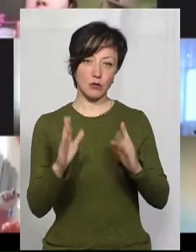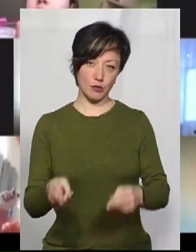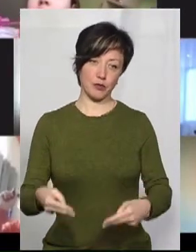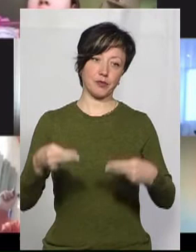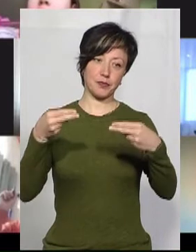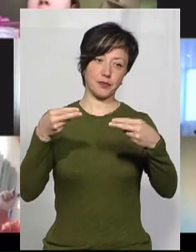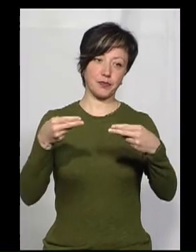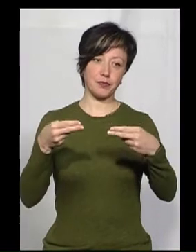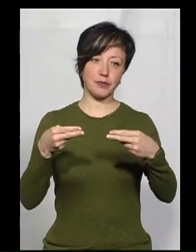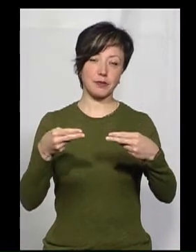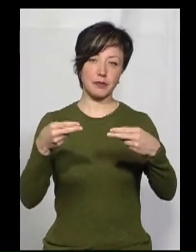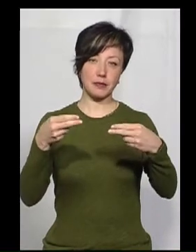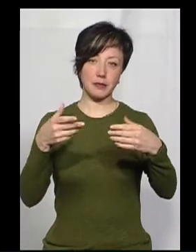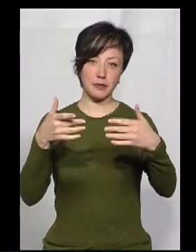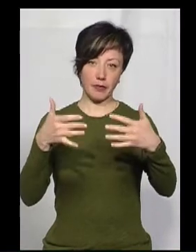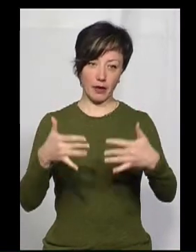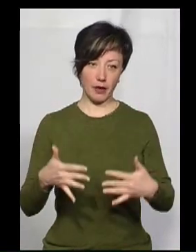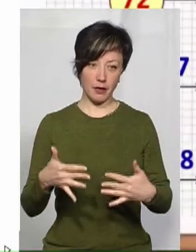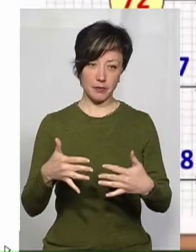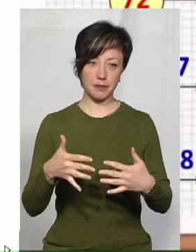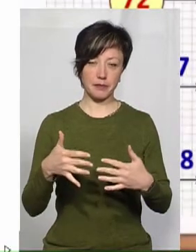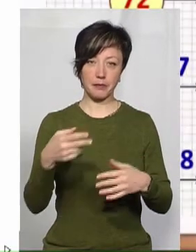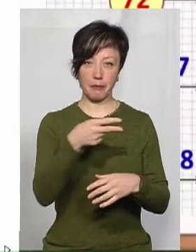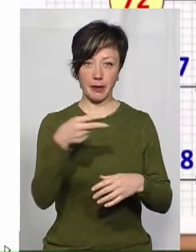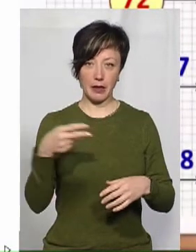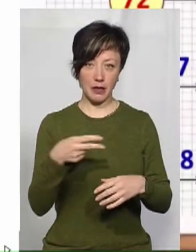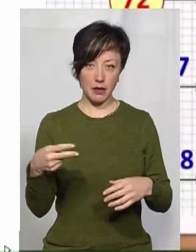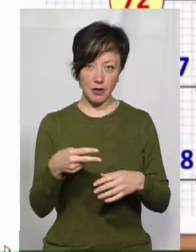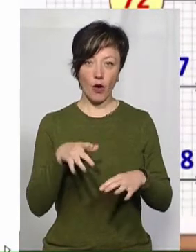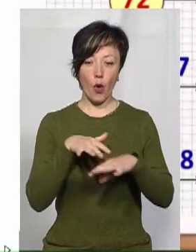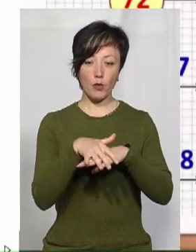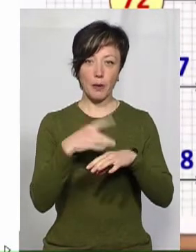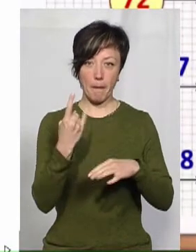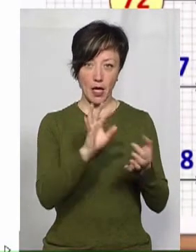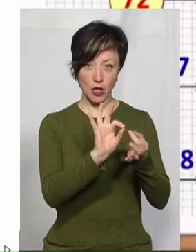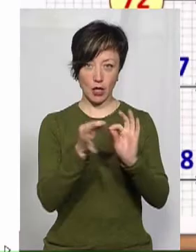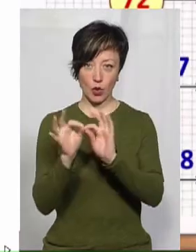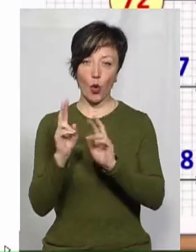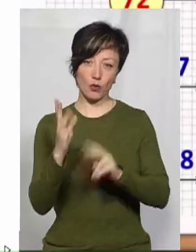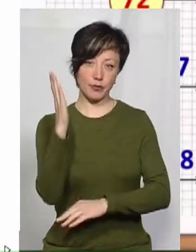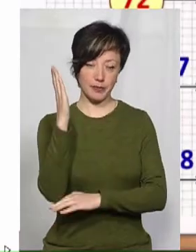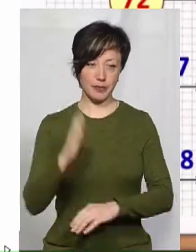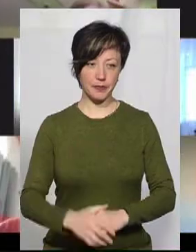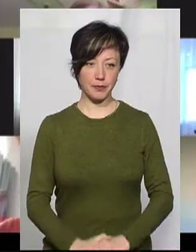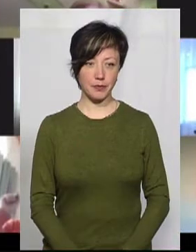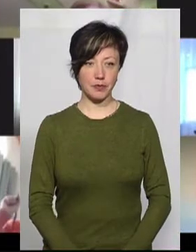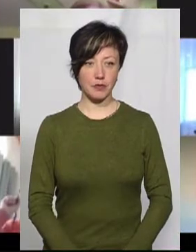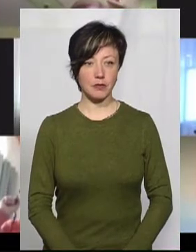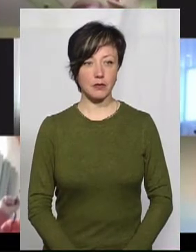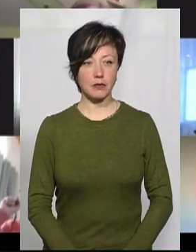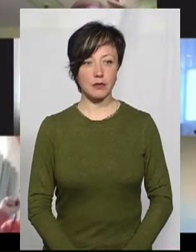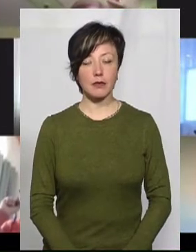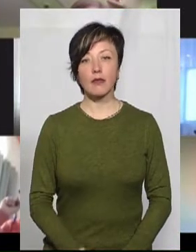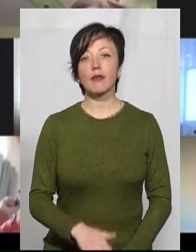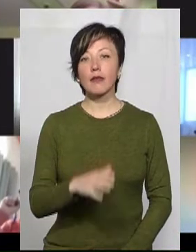з'явиться ряд прикладів. Обчисліть, будь ласка, перший ланцюжок, хто обчислить руку на увагу. Артем,